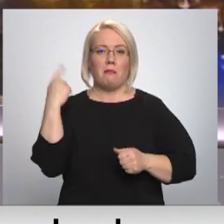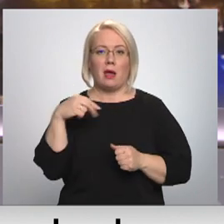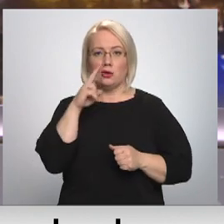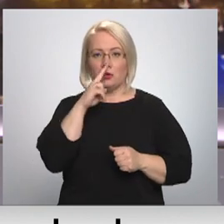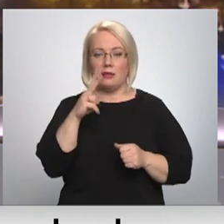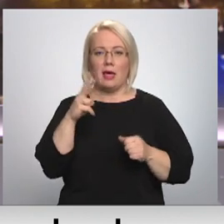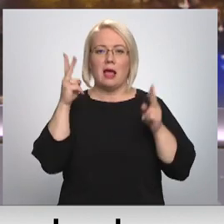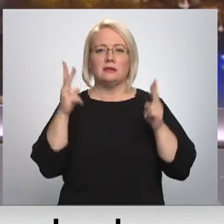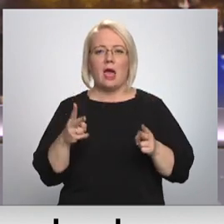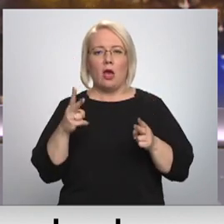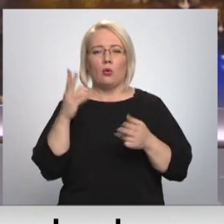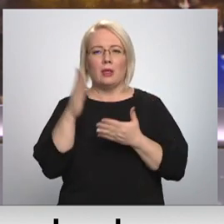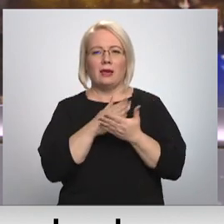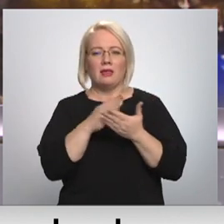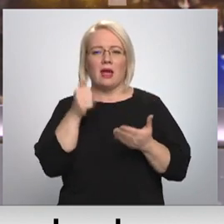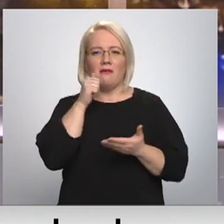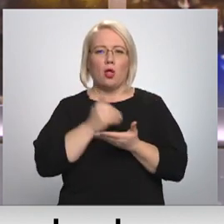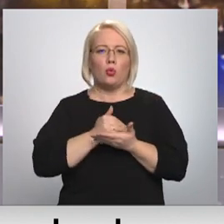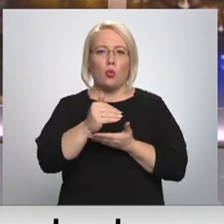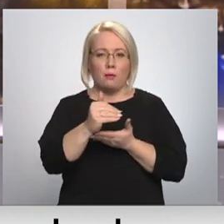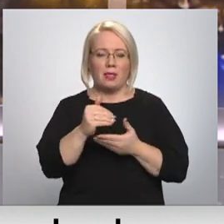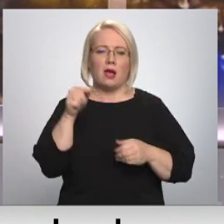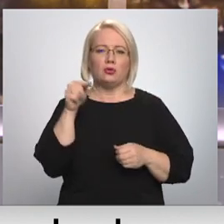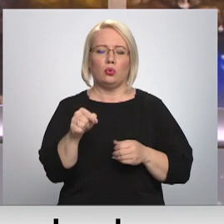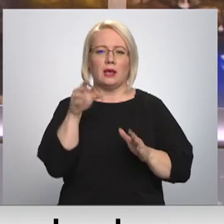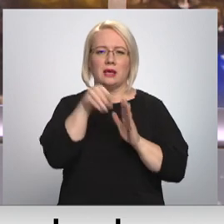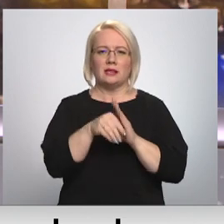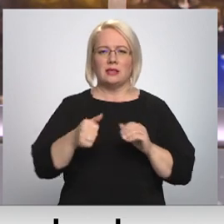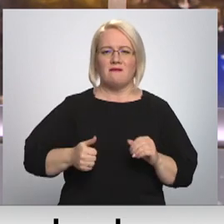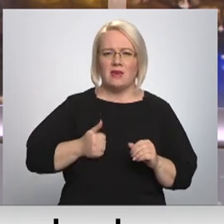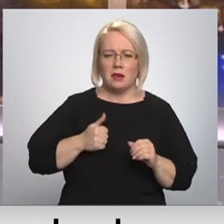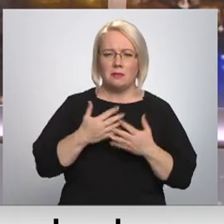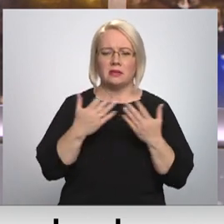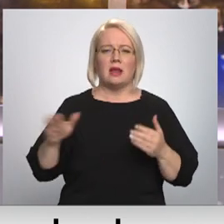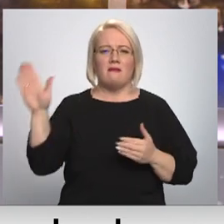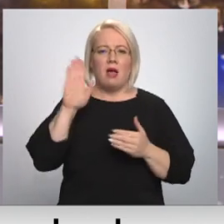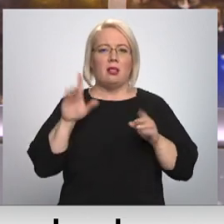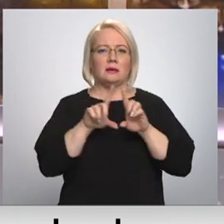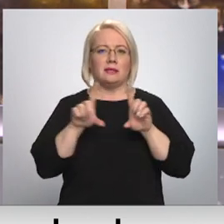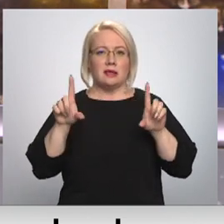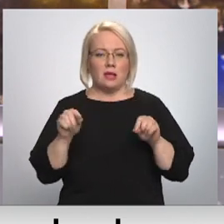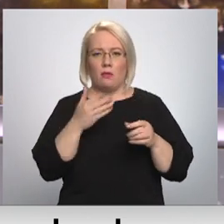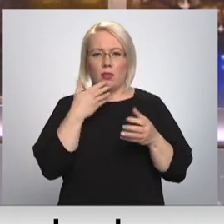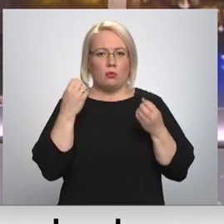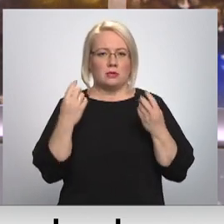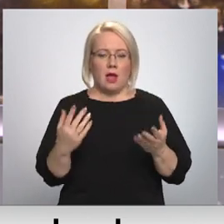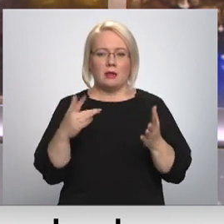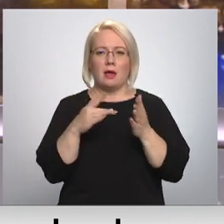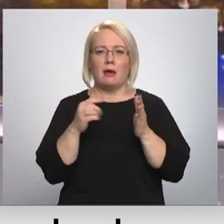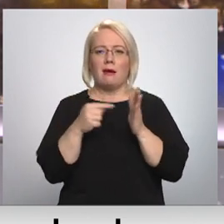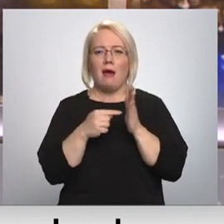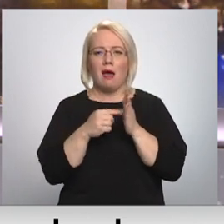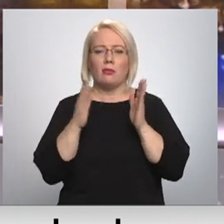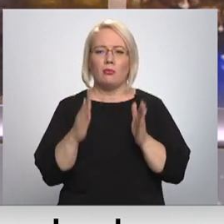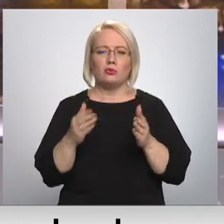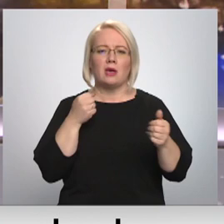likvidācija vēl turpinās. Tajā iesaistīti gan vietēja komersanti, gan virkne valsts iestāžu. Un nav skaidrs, kādi būs avārijas radītie